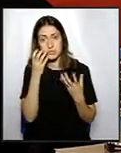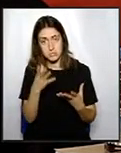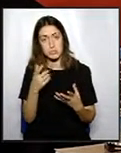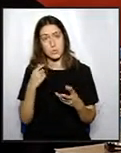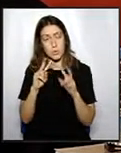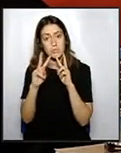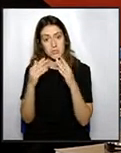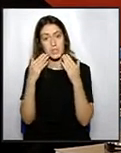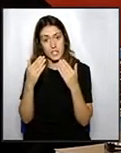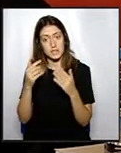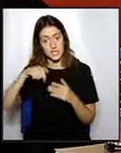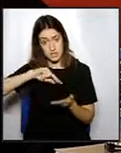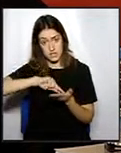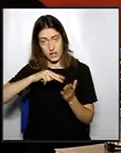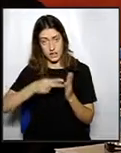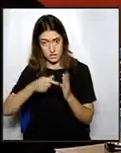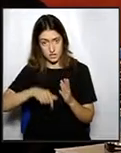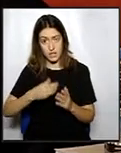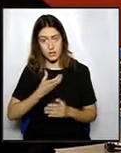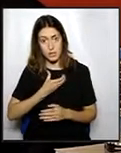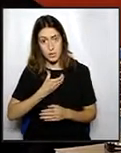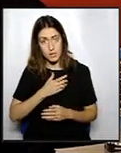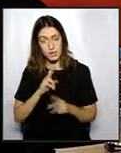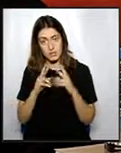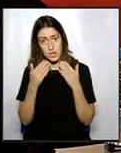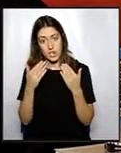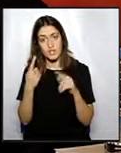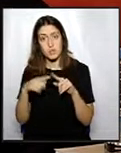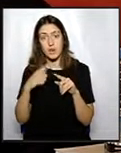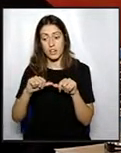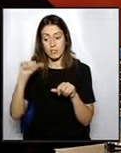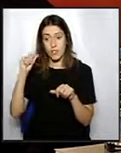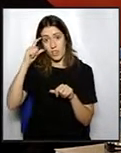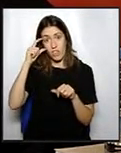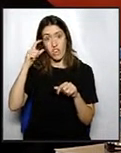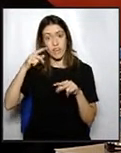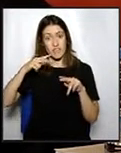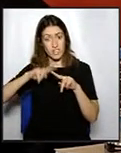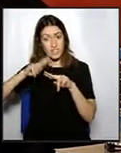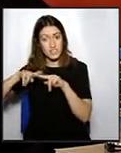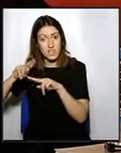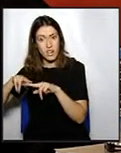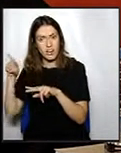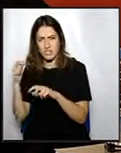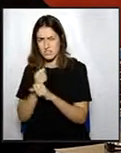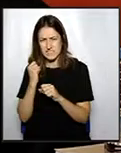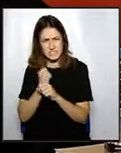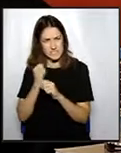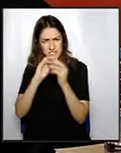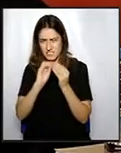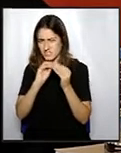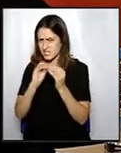'agrair amb els tècnics d'aquest Ajuntament que tenint en compte els dies que hi han hagut de festa, doncs, jo crec que han treballat incansablement per poder-ho tenir